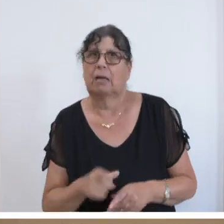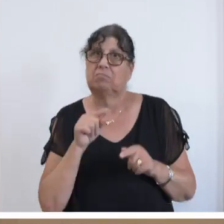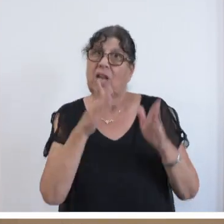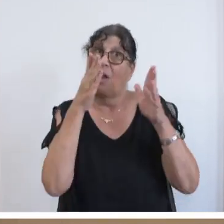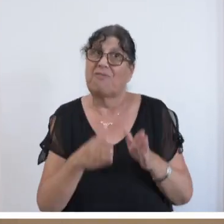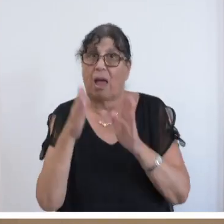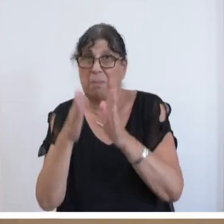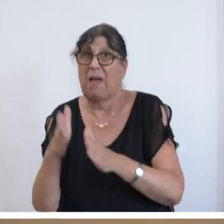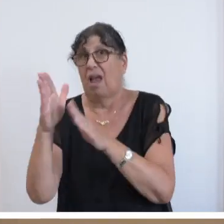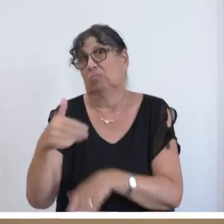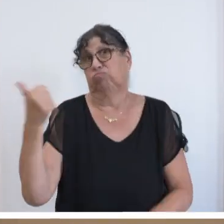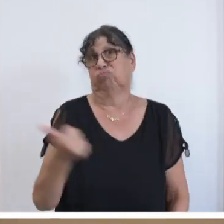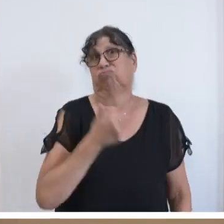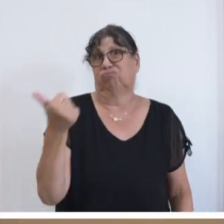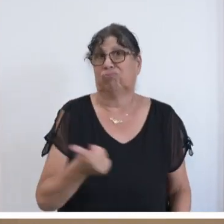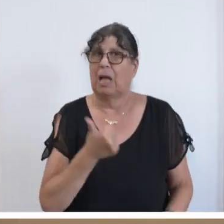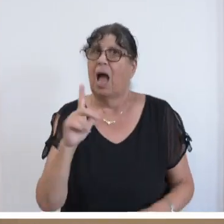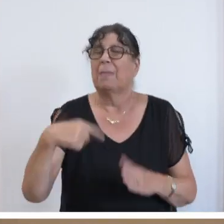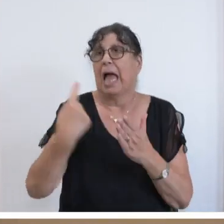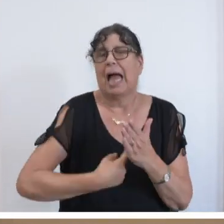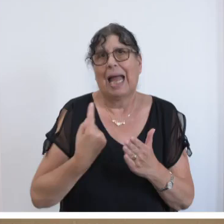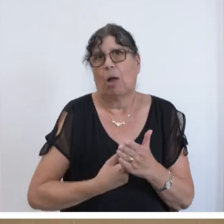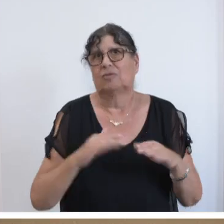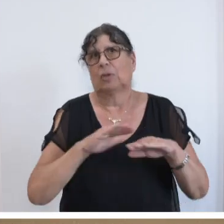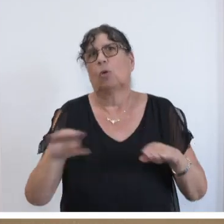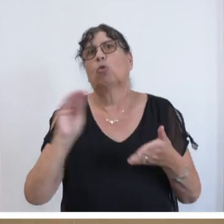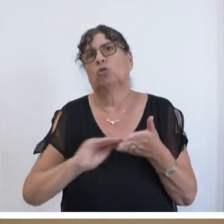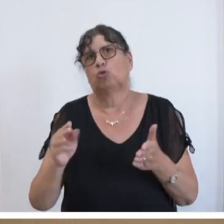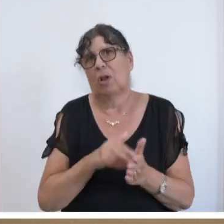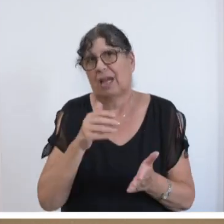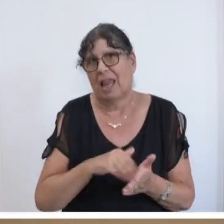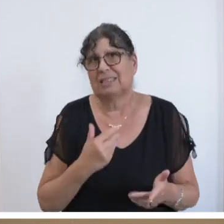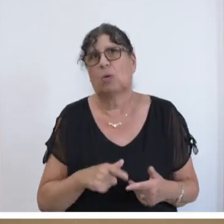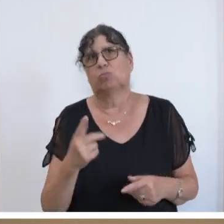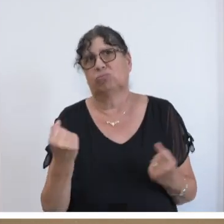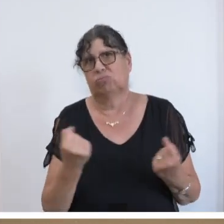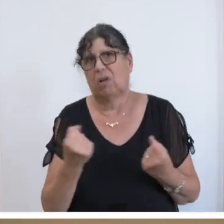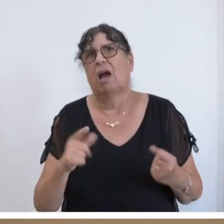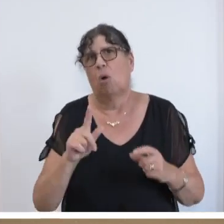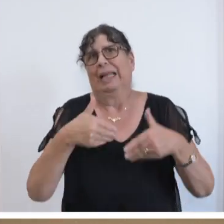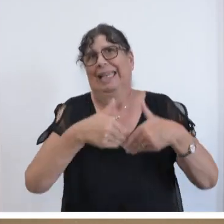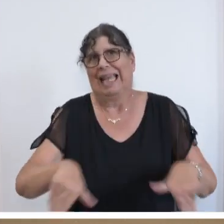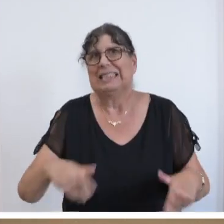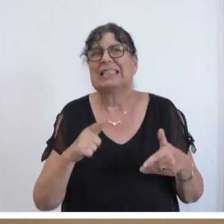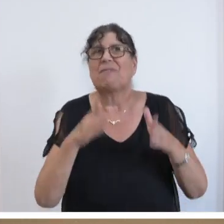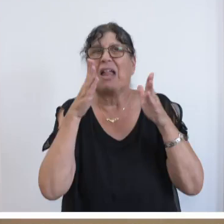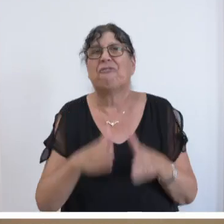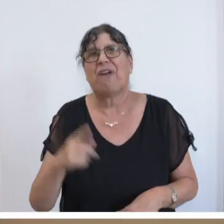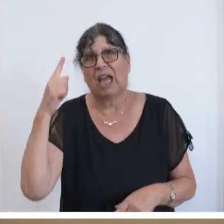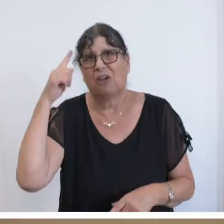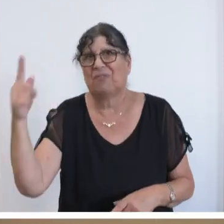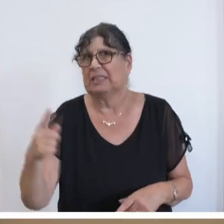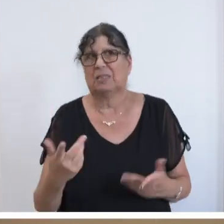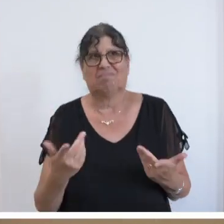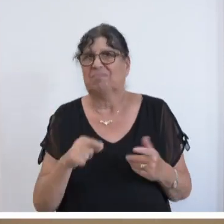sein. Vor den Herausforderungen einer Grundschulklasse kommen sie dann doch aber bisweilen an ihre Grenzen, weil das Fachwissen meilenweit